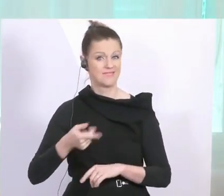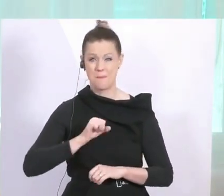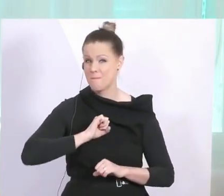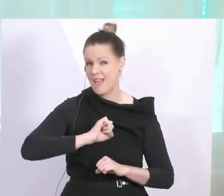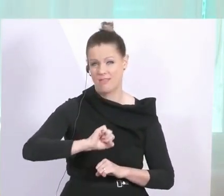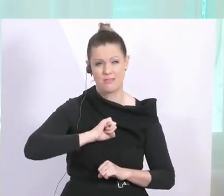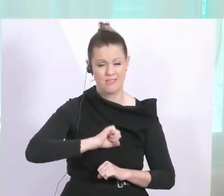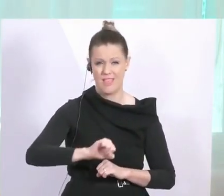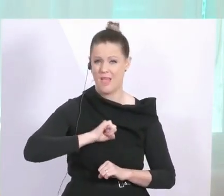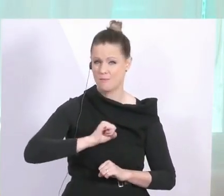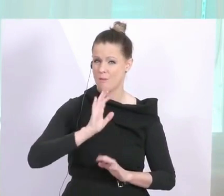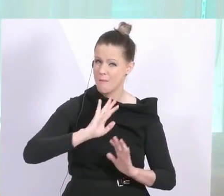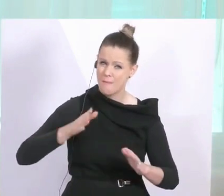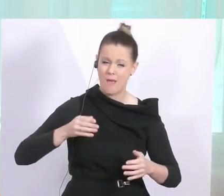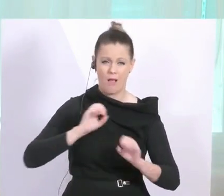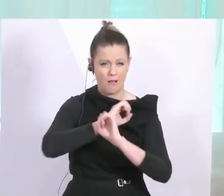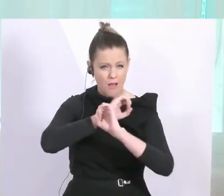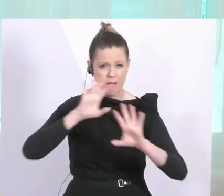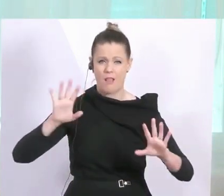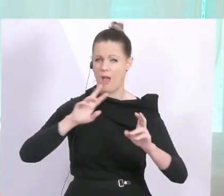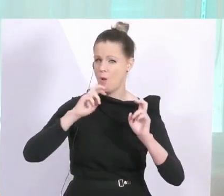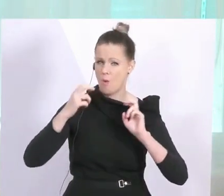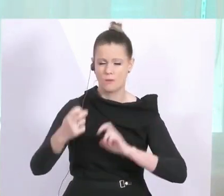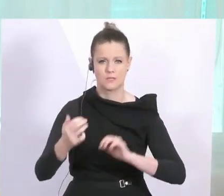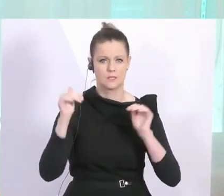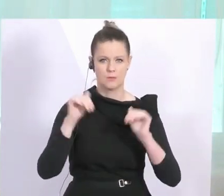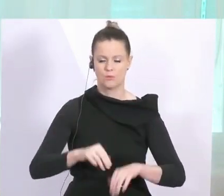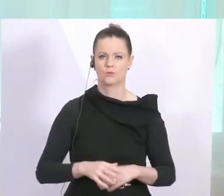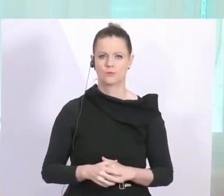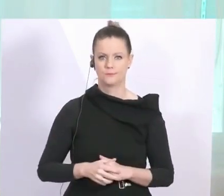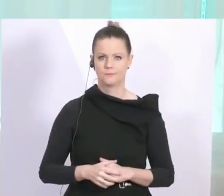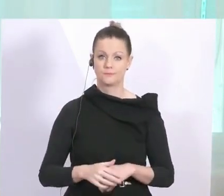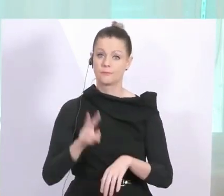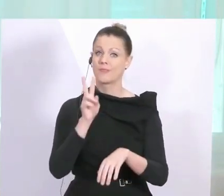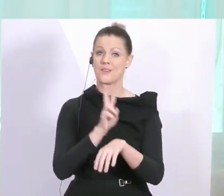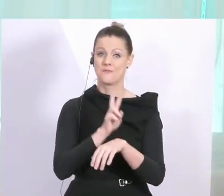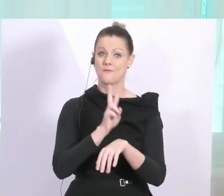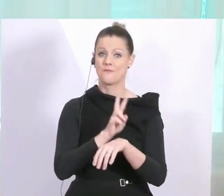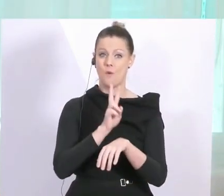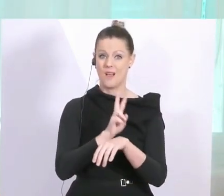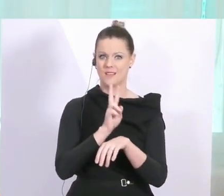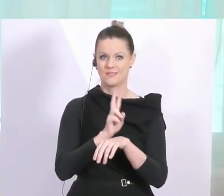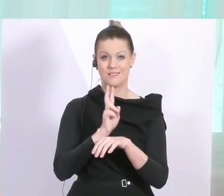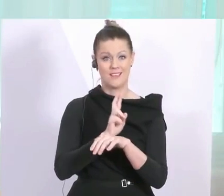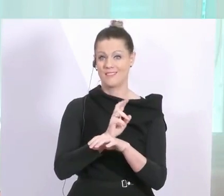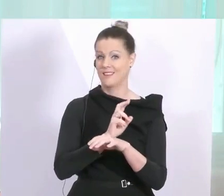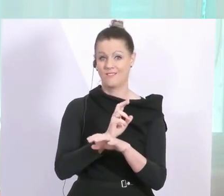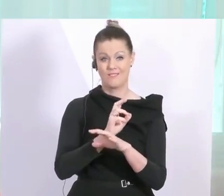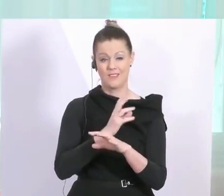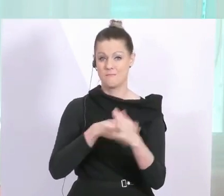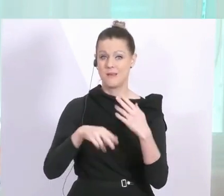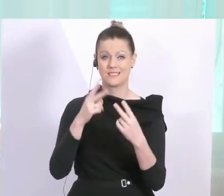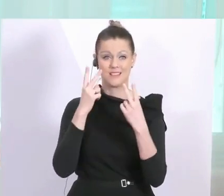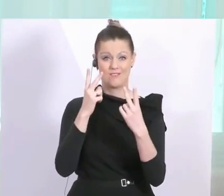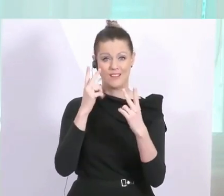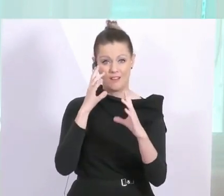mehr Intensität realisieren. Das Vorsichtsprinzip in den Mittelpunkt stellen. Und das zentrale Ziel ist,